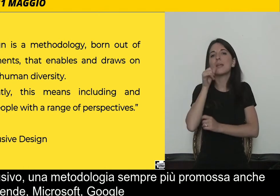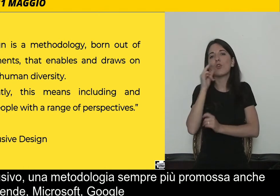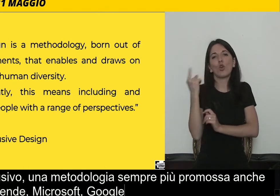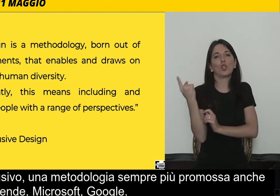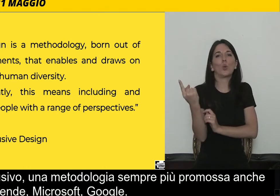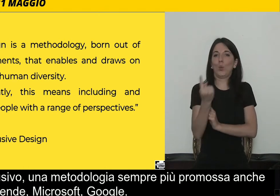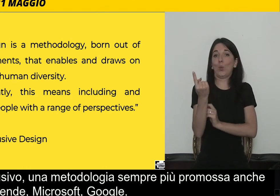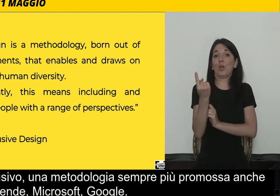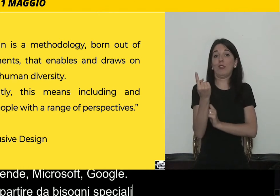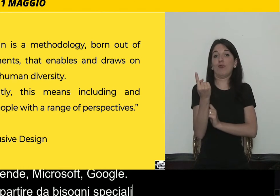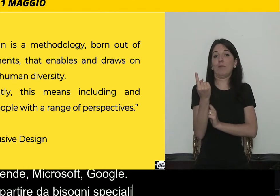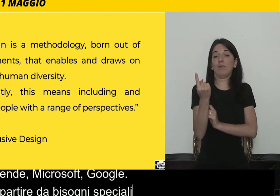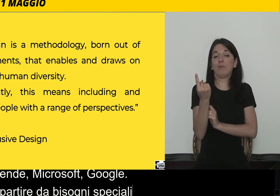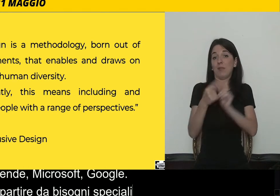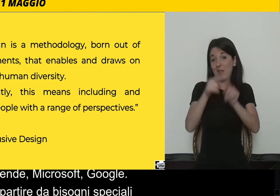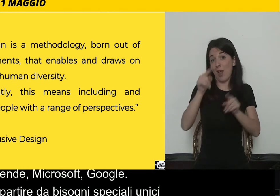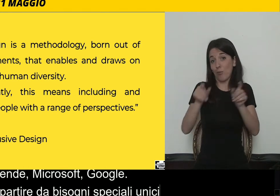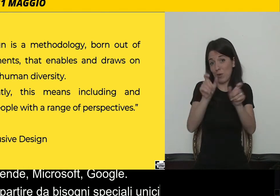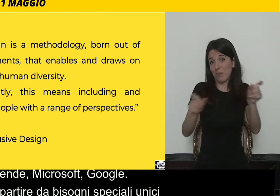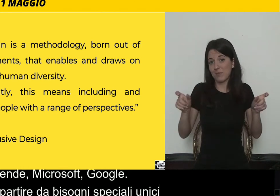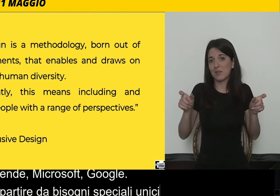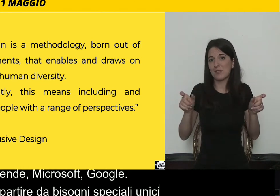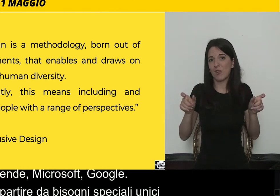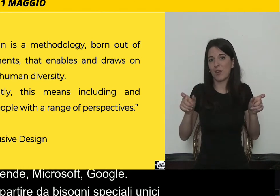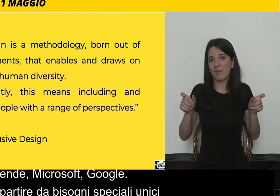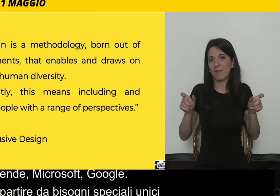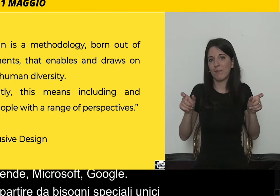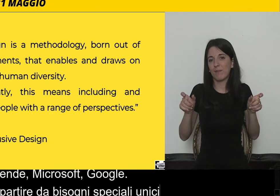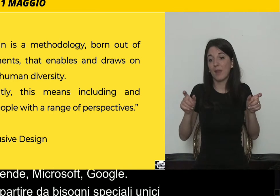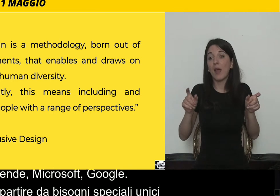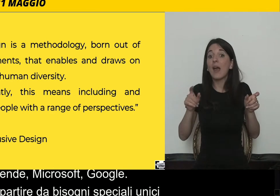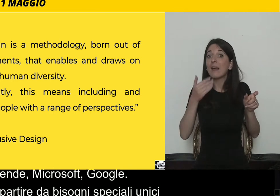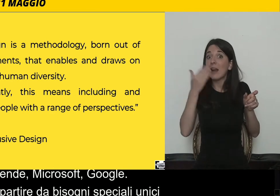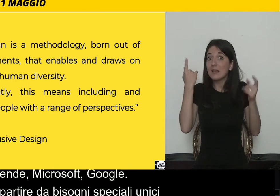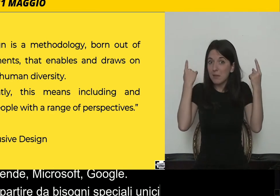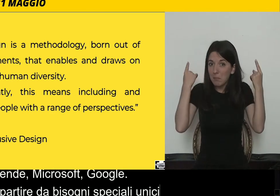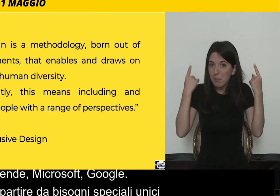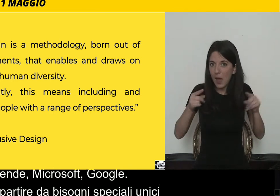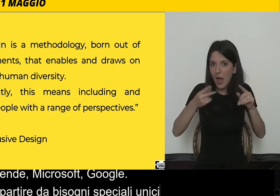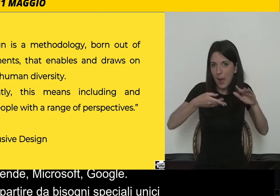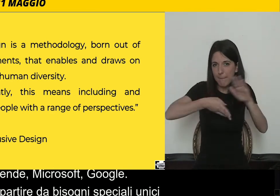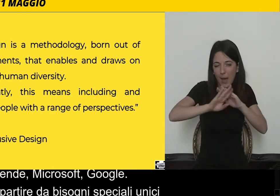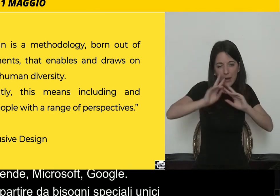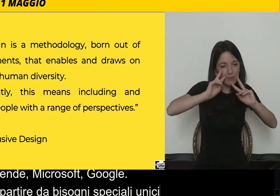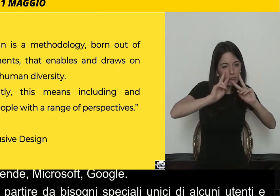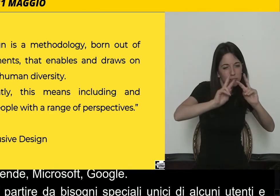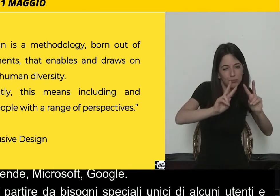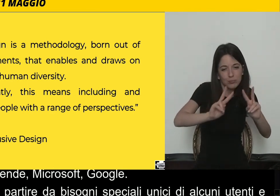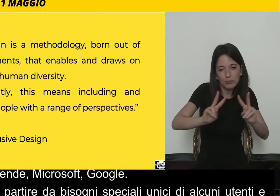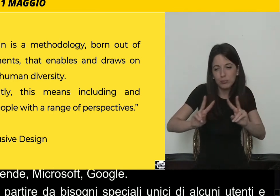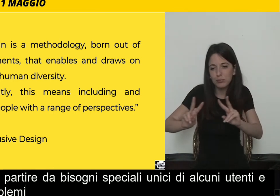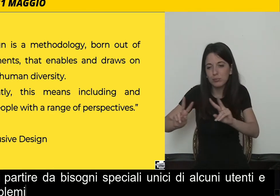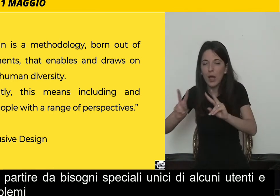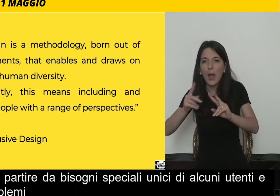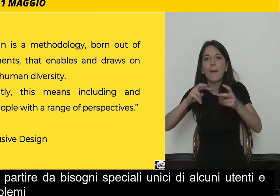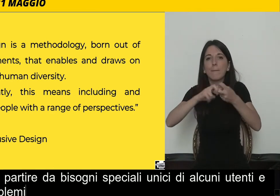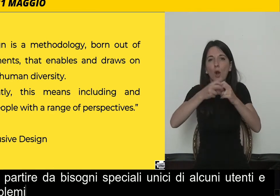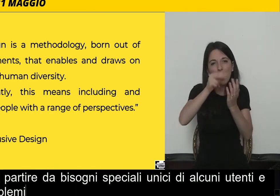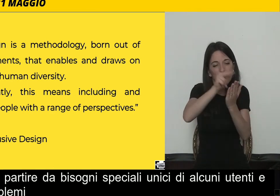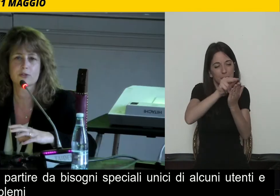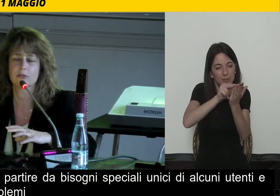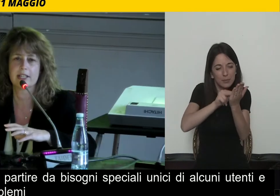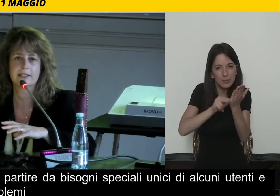anche di alcuni utenti per individuare problemi, per individuare opportunità di progetto, per mettere fuori